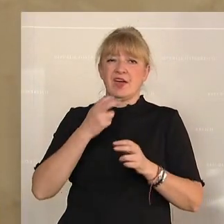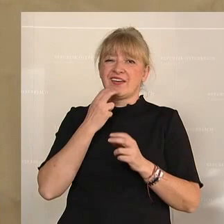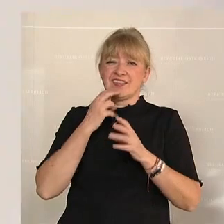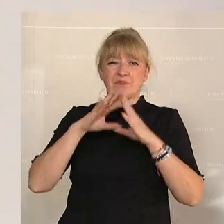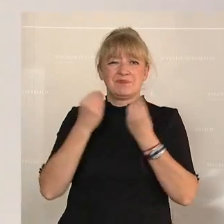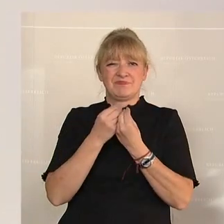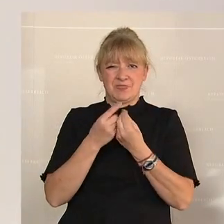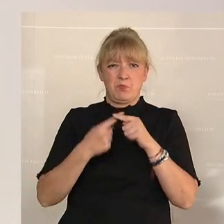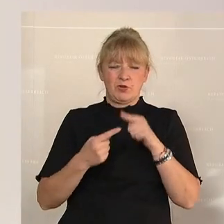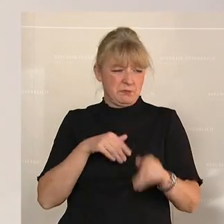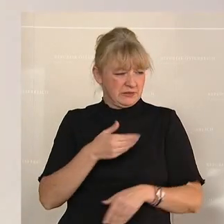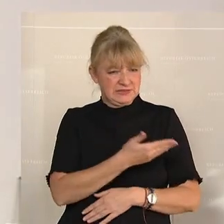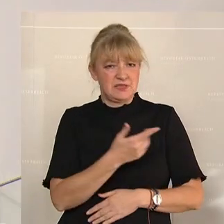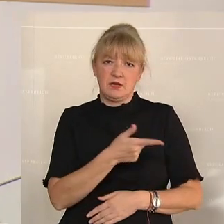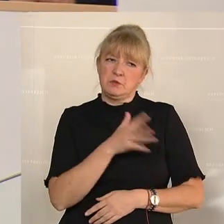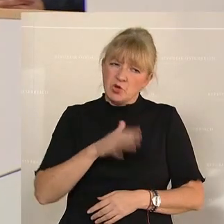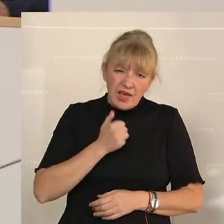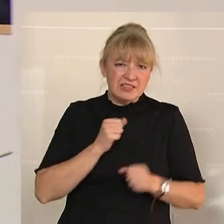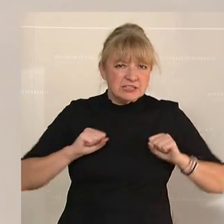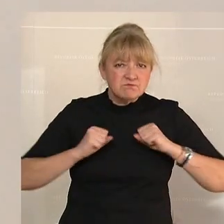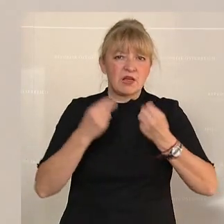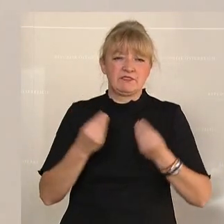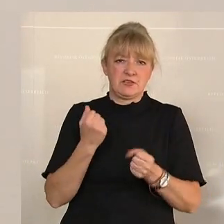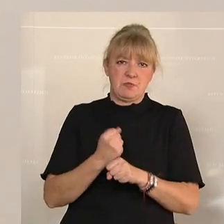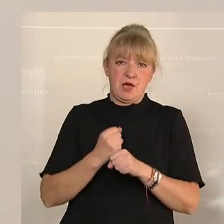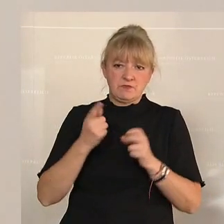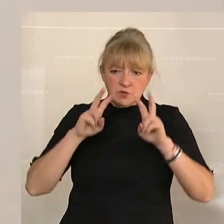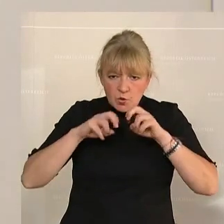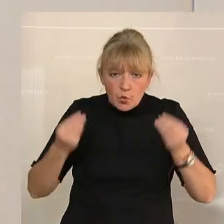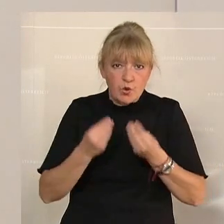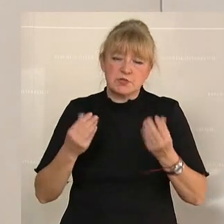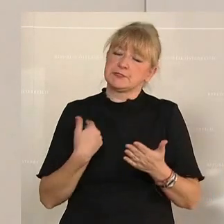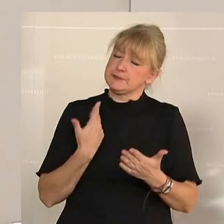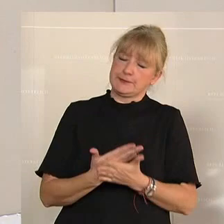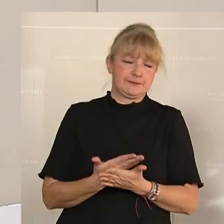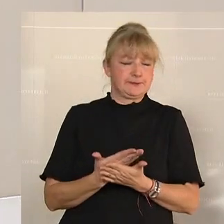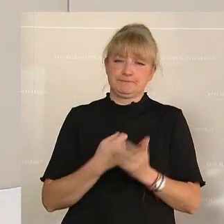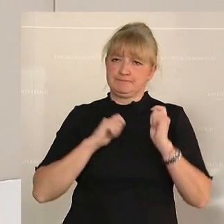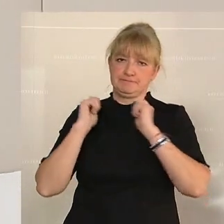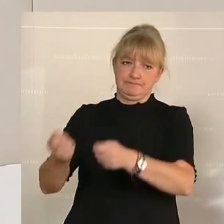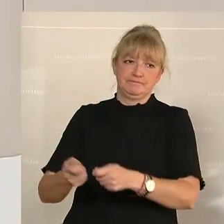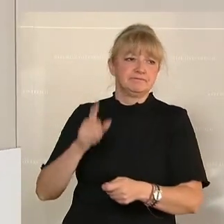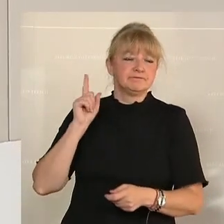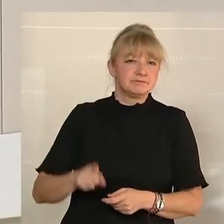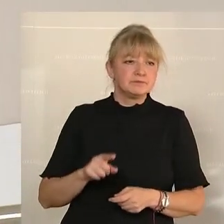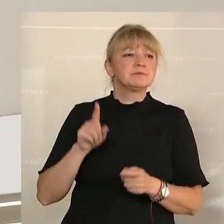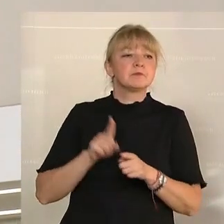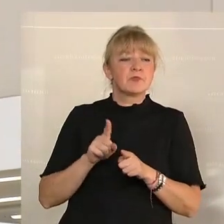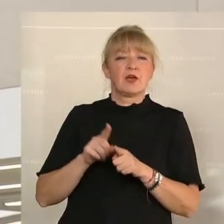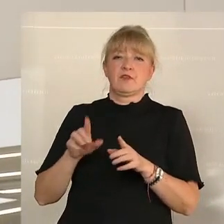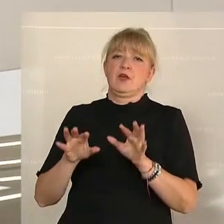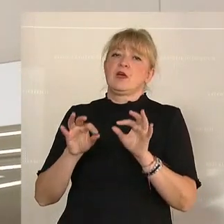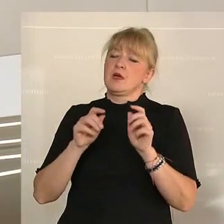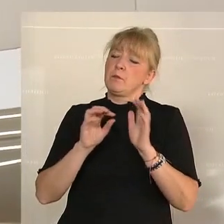betrifft, Herr Minister, Sie müssen endlich ins Handeln kommen und in die Ursachen eingreifen. Und deshalb bringe ich einen Antrag ein auf Aussetzung des Merit-Order-Prinzips